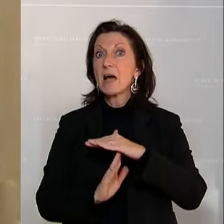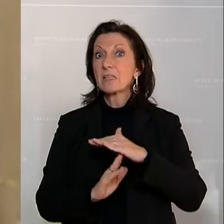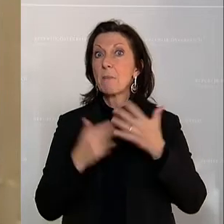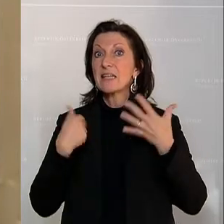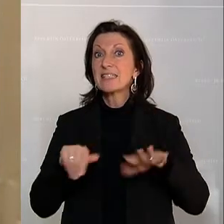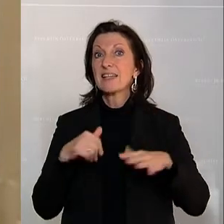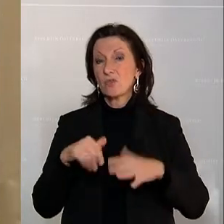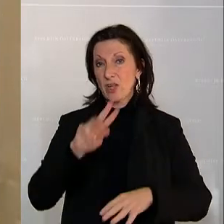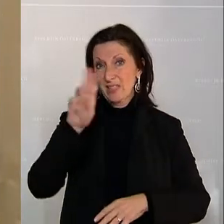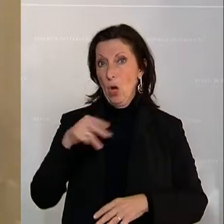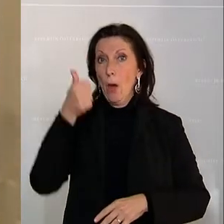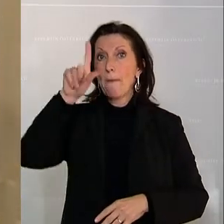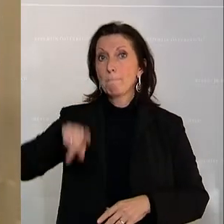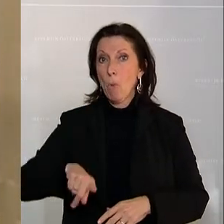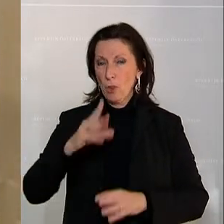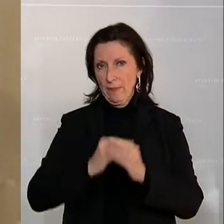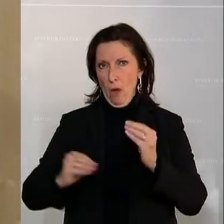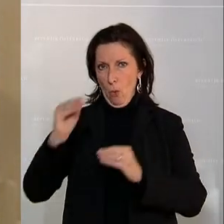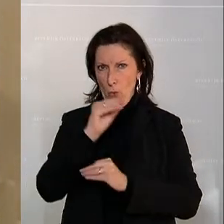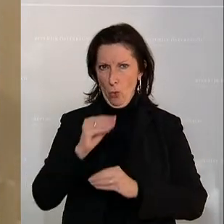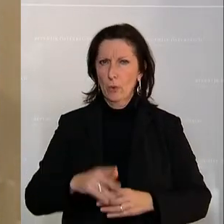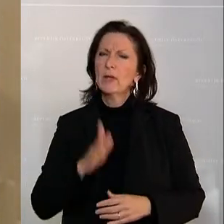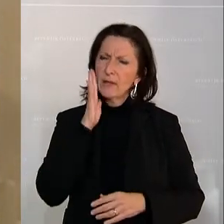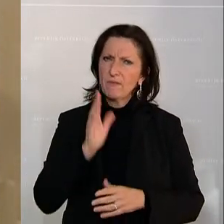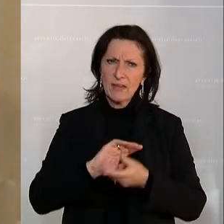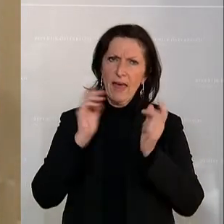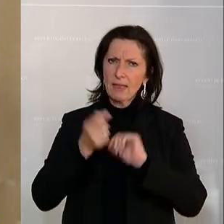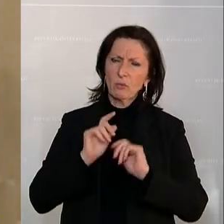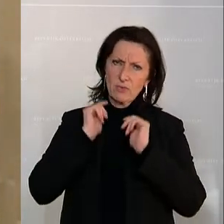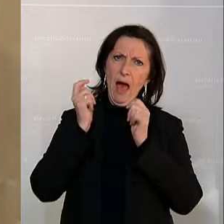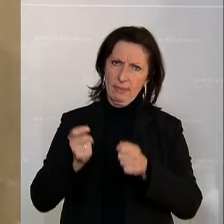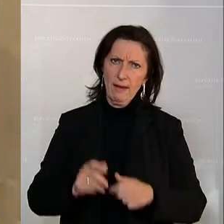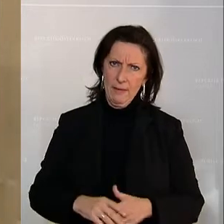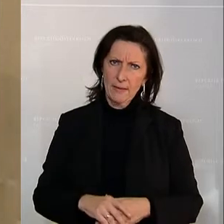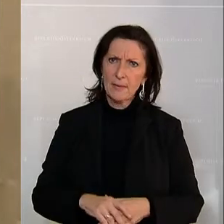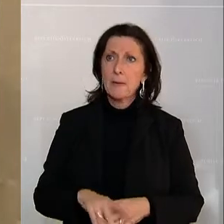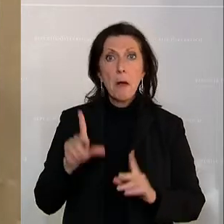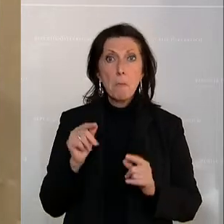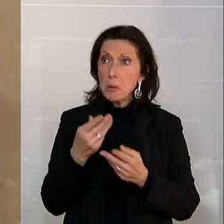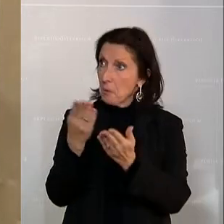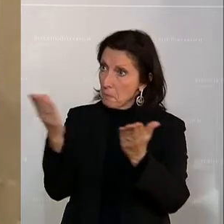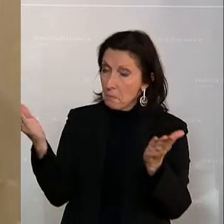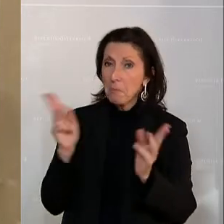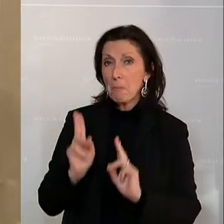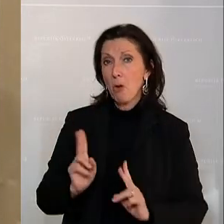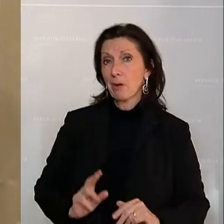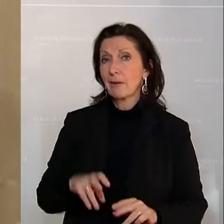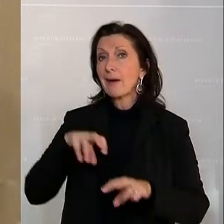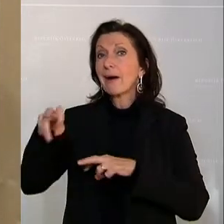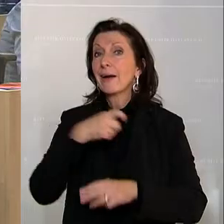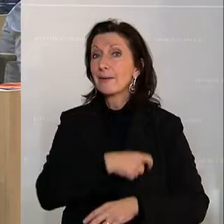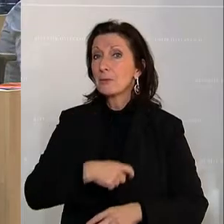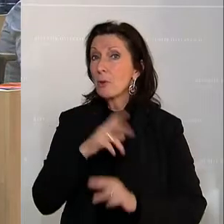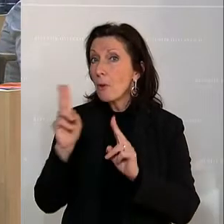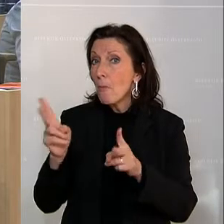Euro im Monat. Wir werden dazu einen Abänderungsantrag einbringen. Sie haben also die Möglichkeit, als Regierungsparteien